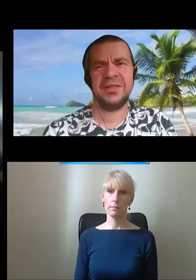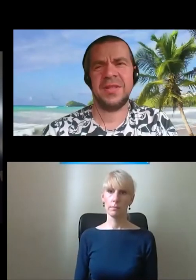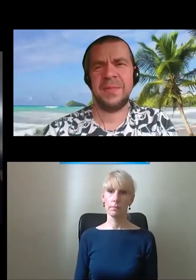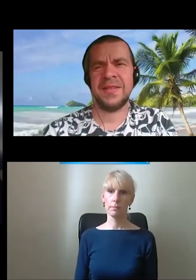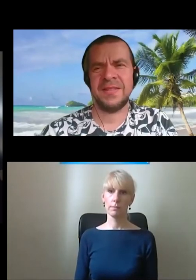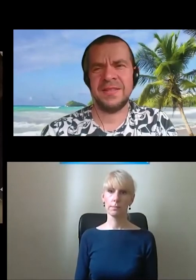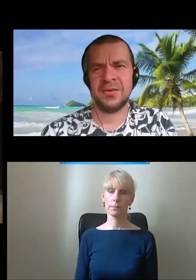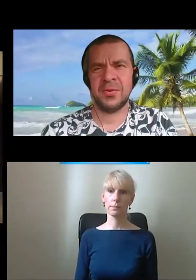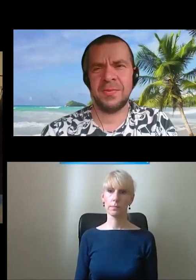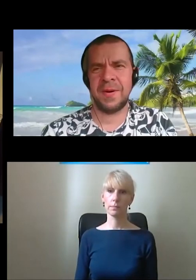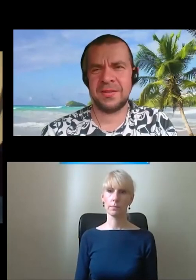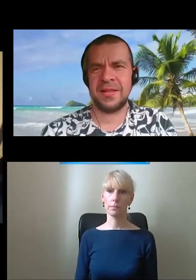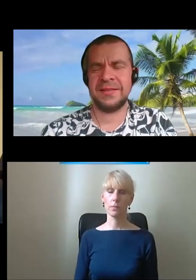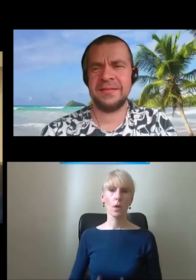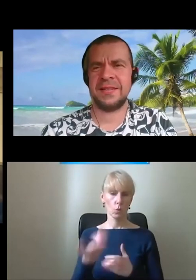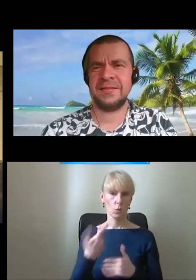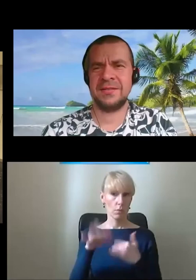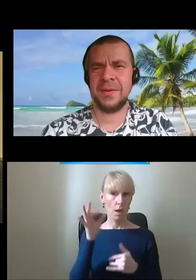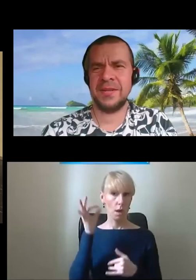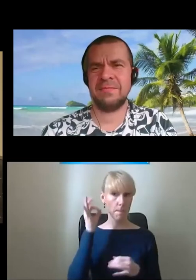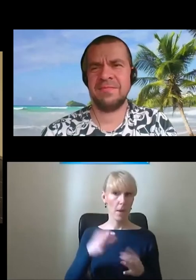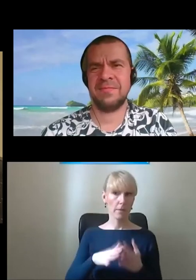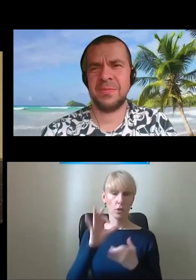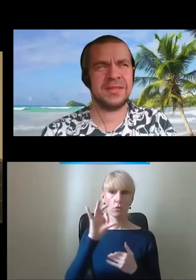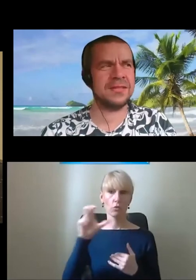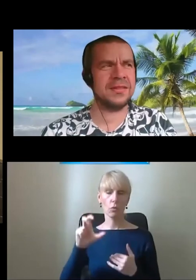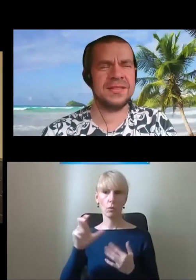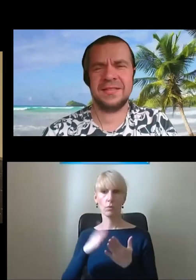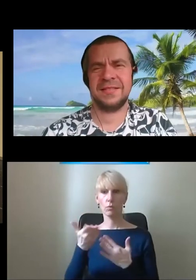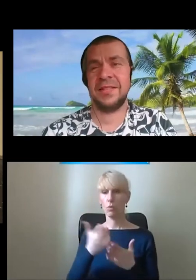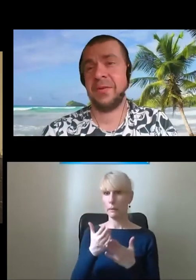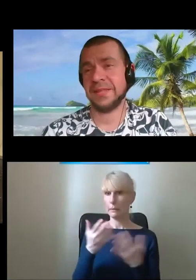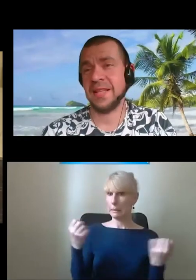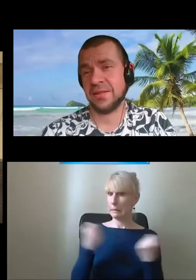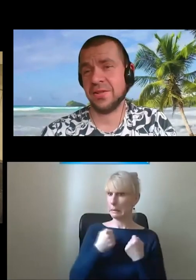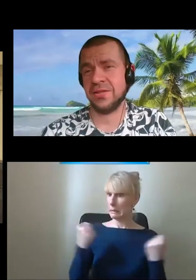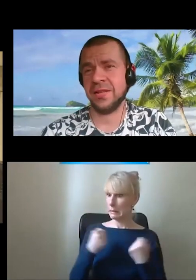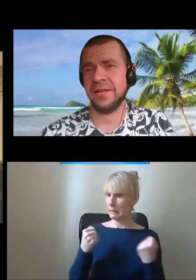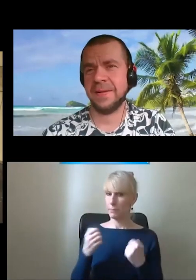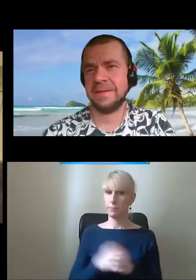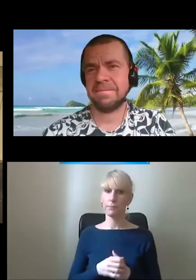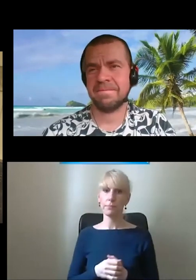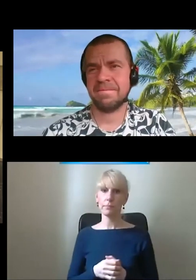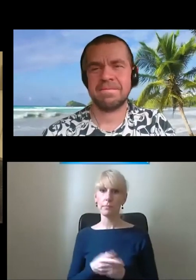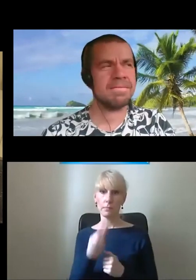Tutaj pani z SOK-u była bardzo agresywna, zupełnie przypadkowo. Nie wobec nas na szczęście.